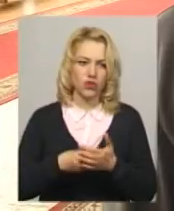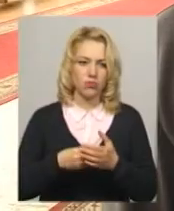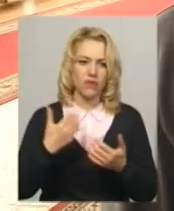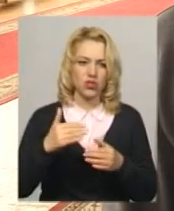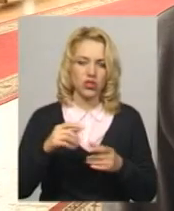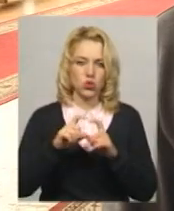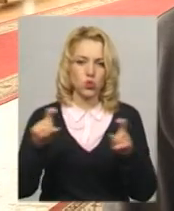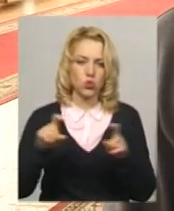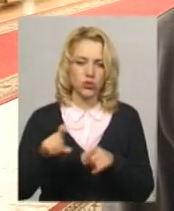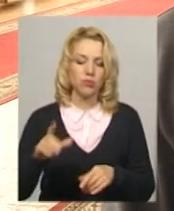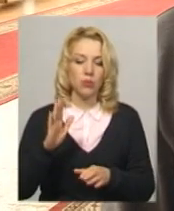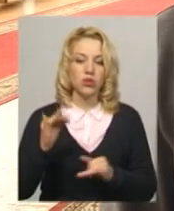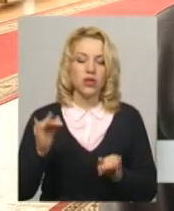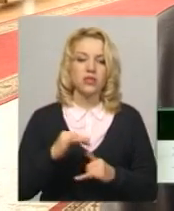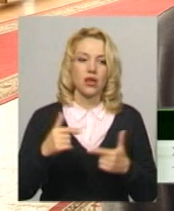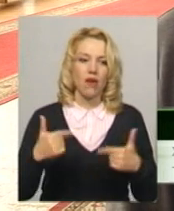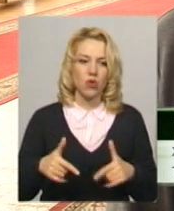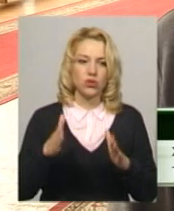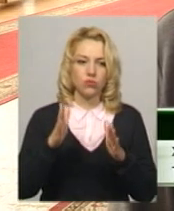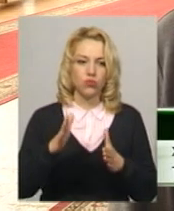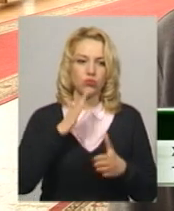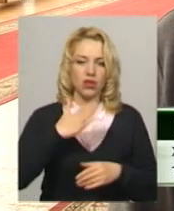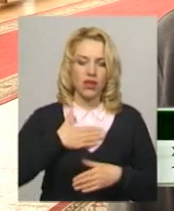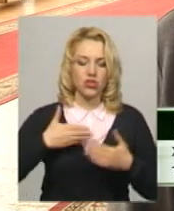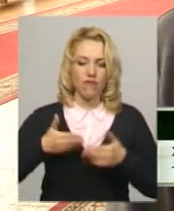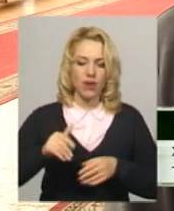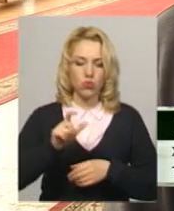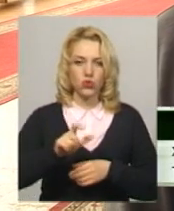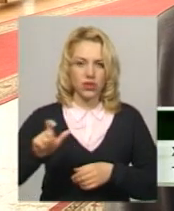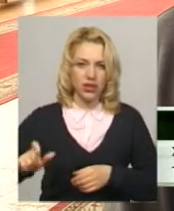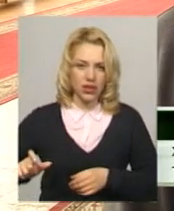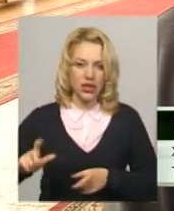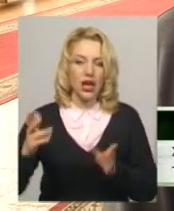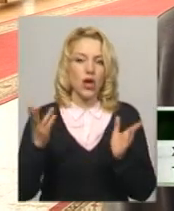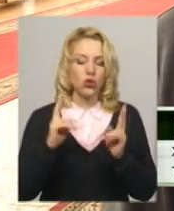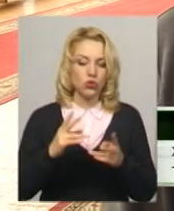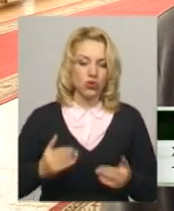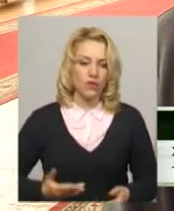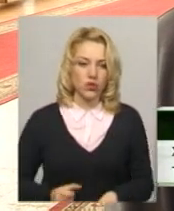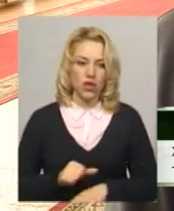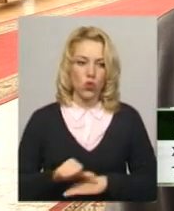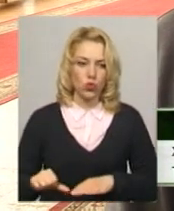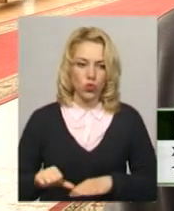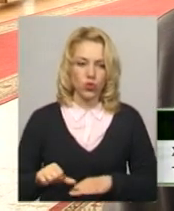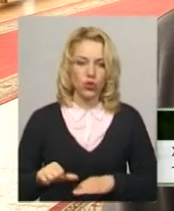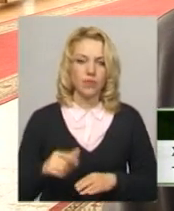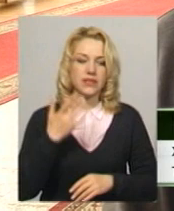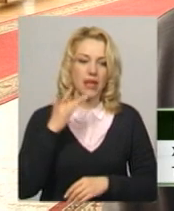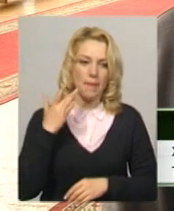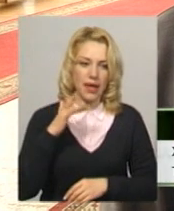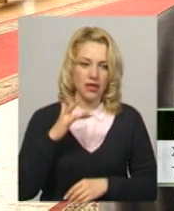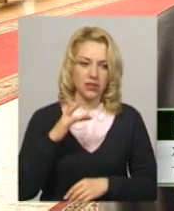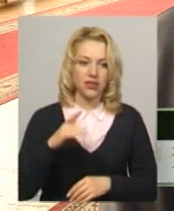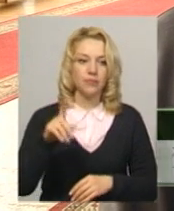Будуть цікаві гості, будуть наші випускники, які живуть за кордоном із Америки,